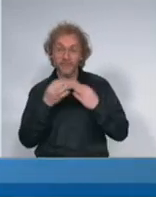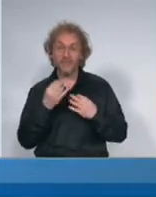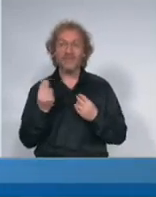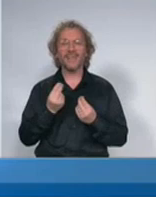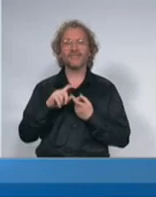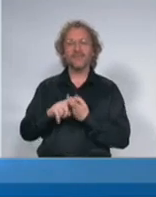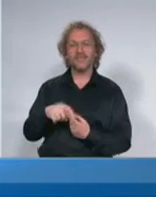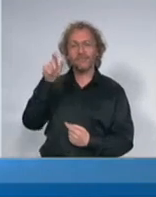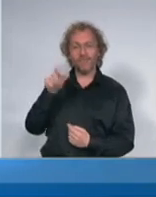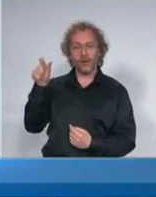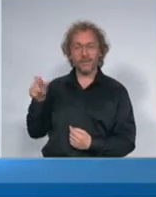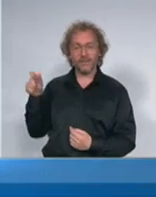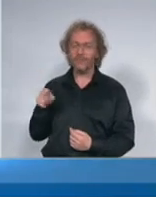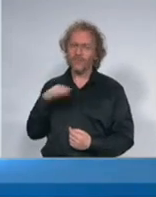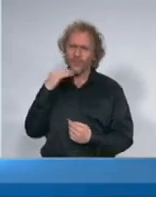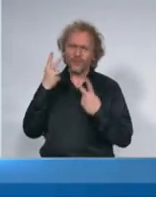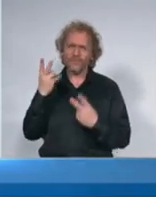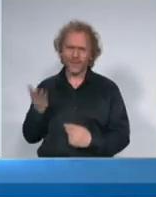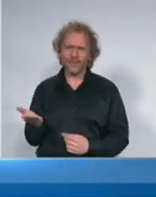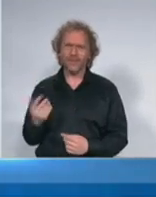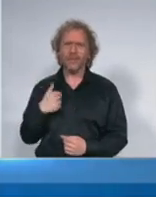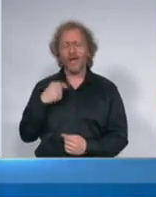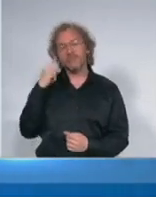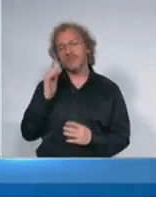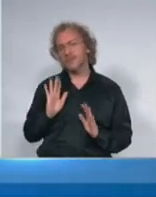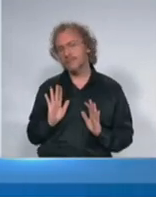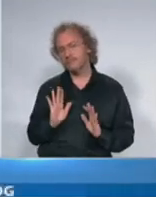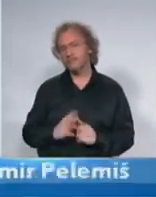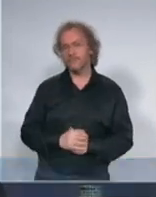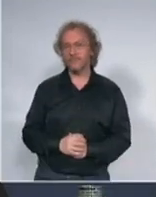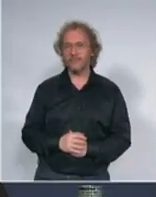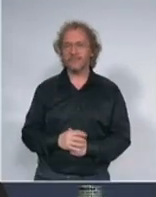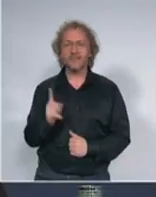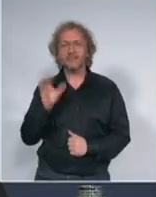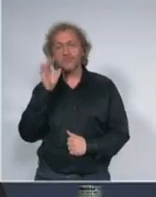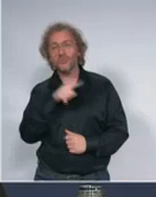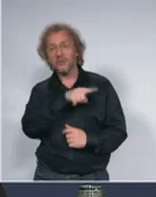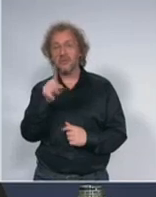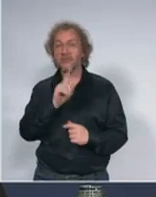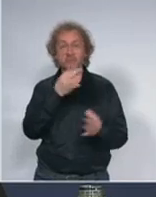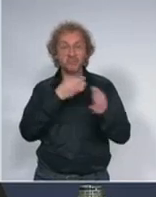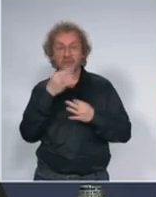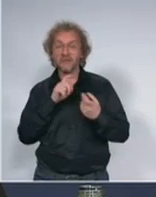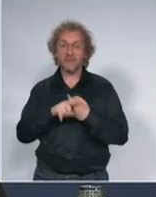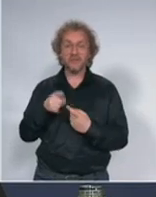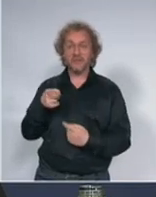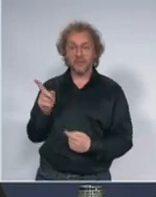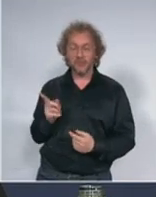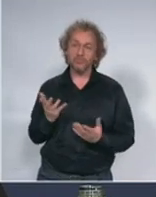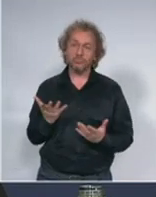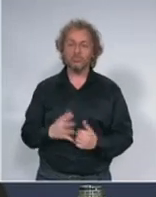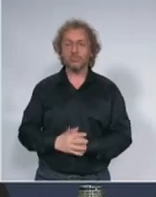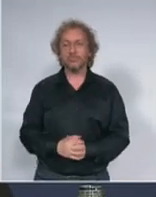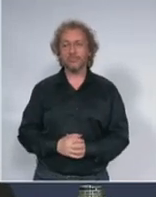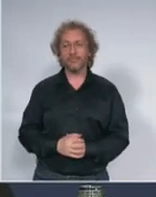je vrlo važno ja bar mislim ali nisam čuo nijedno takvo pitanje mi u ovom trenutku